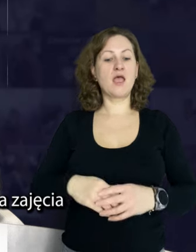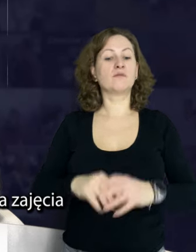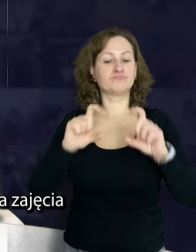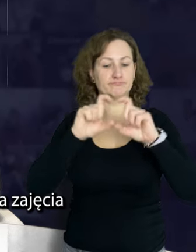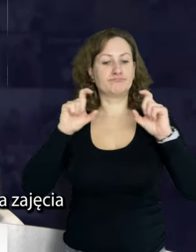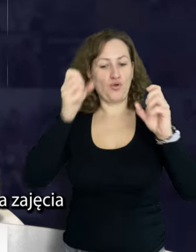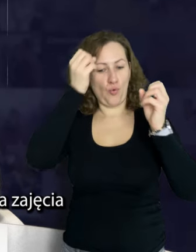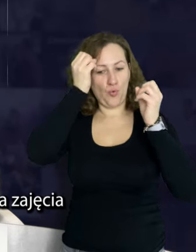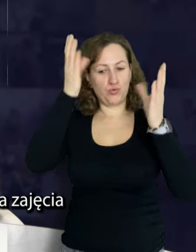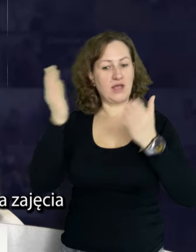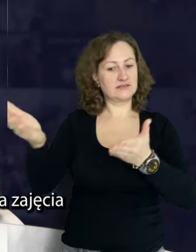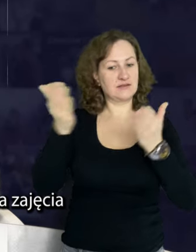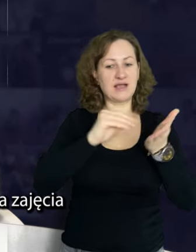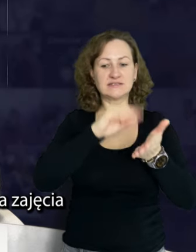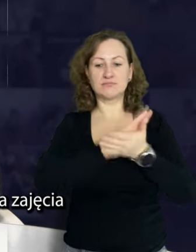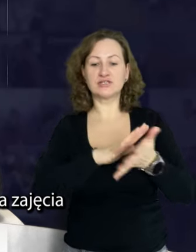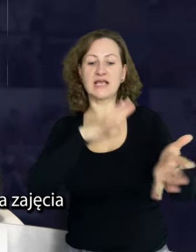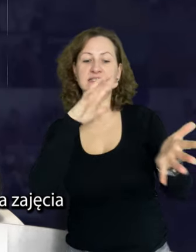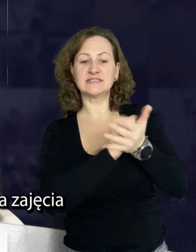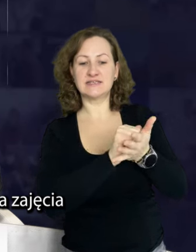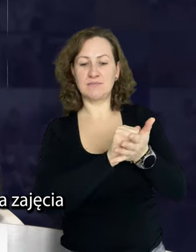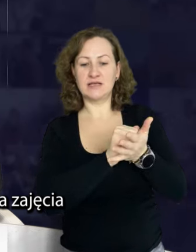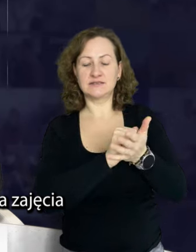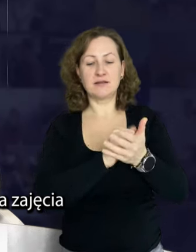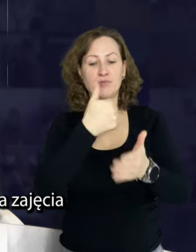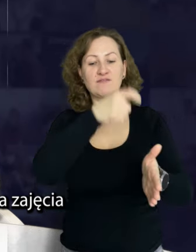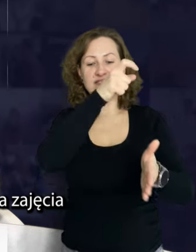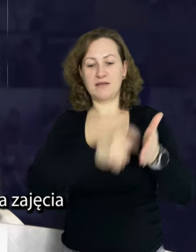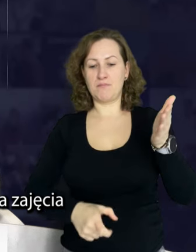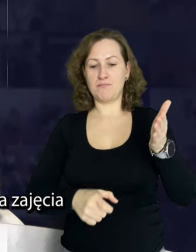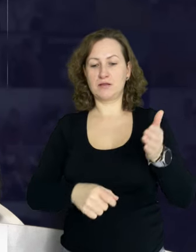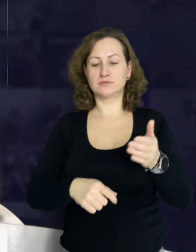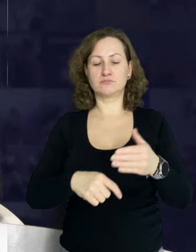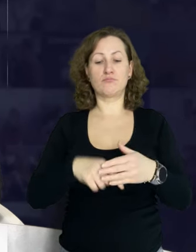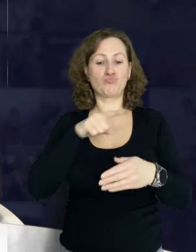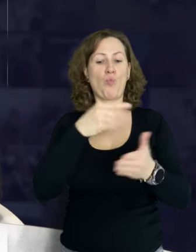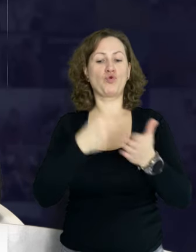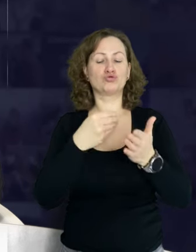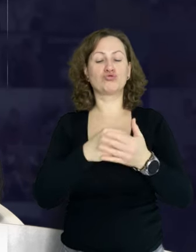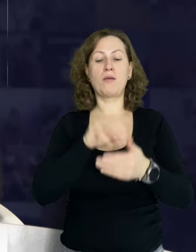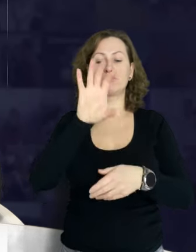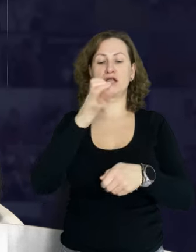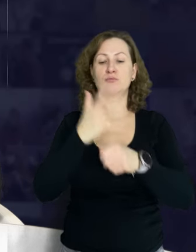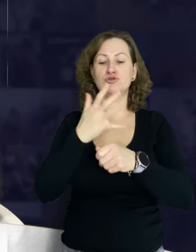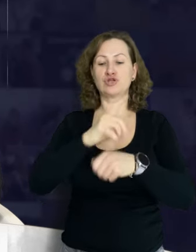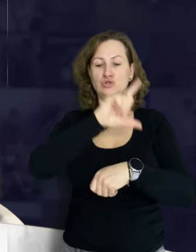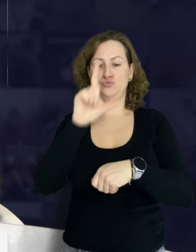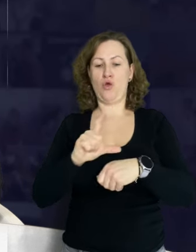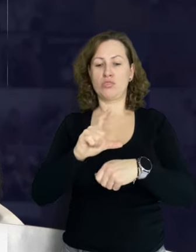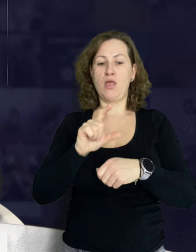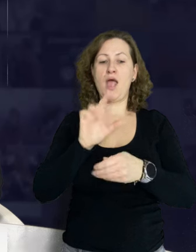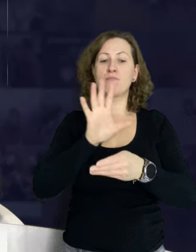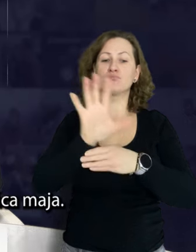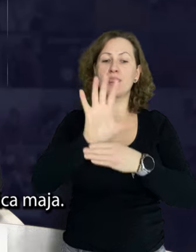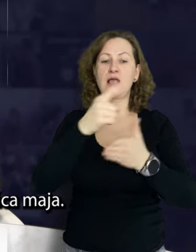Starogardzkie Centrum Kultury zaprasza do zapisów na zajęcia semestralne Street Art Graffiti. Opłata semestralna to 550 zł za